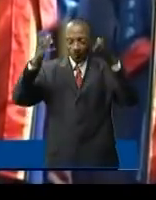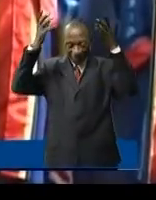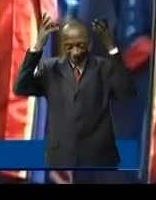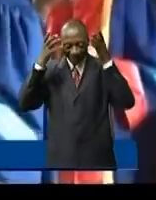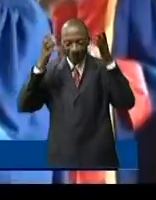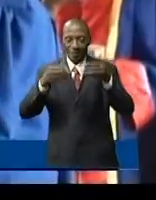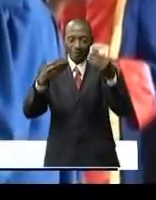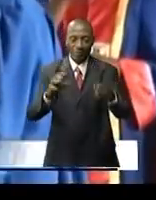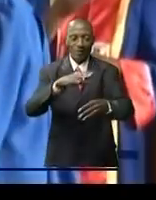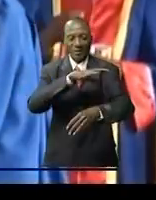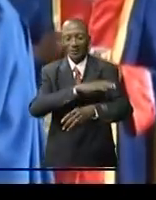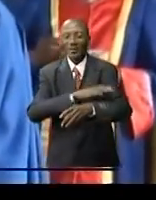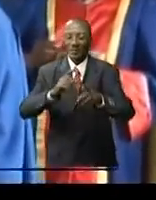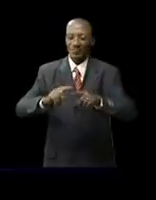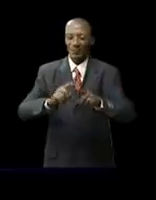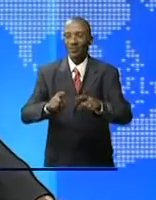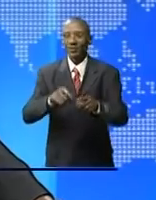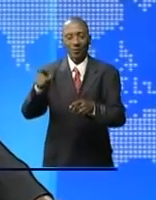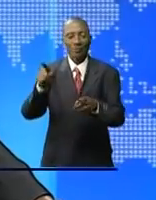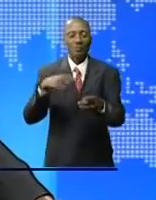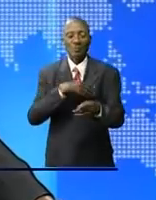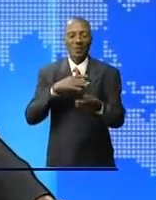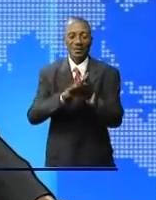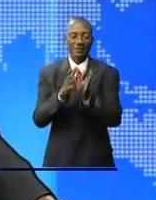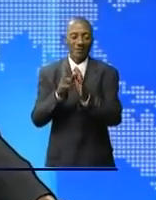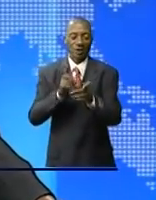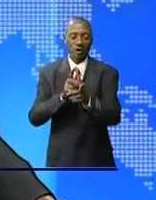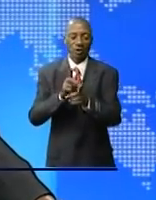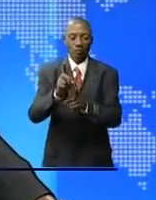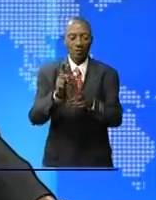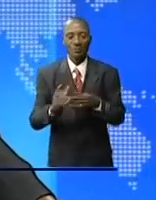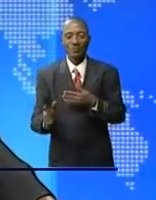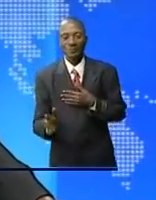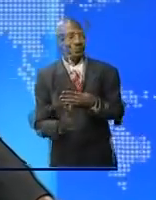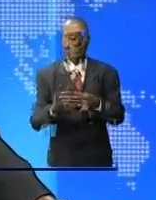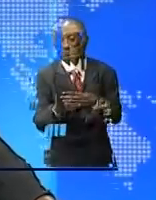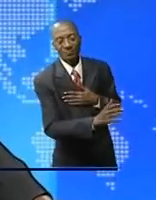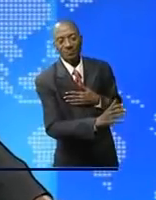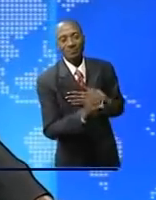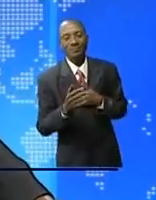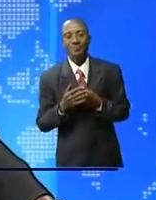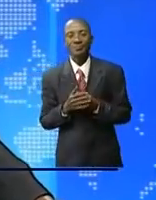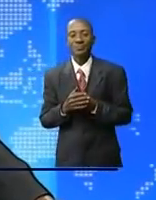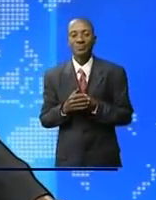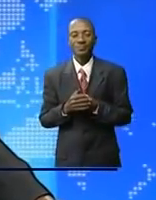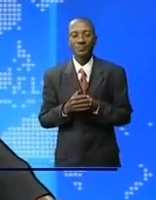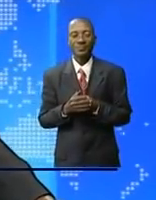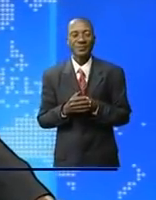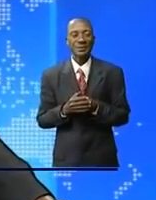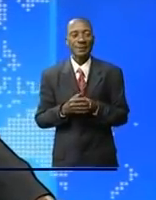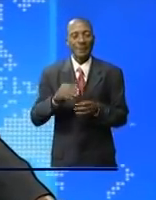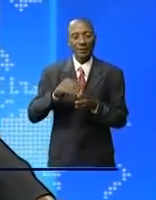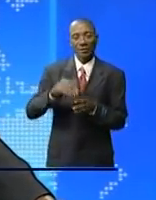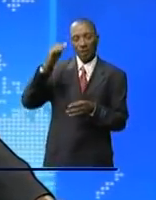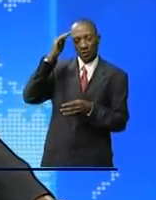pour une jouissance scientifique Les étudiants de la faculté des sciences département de l'environnement